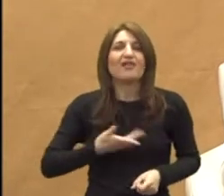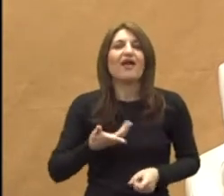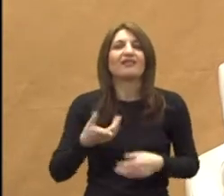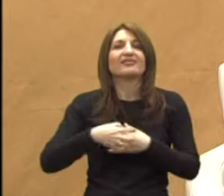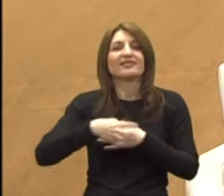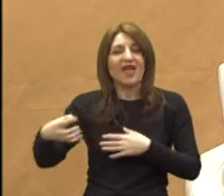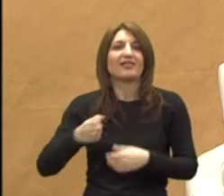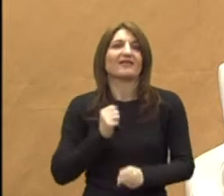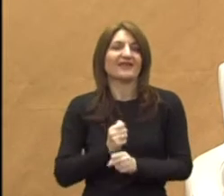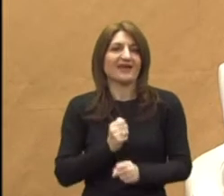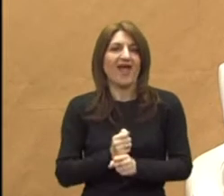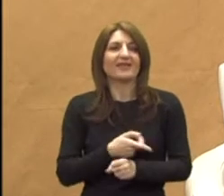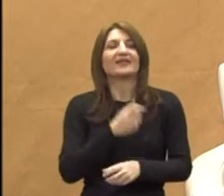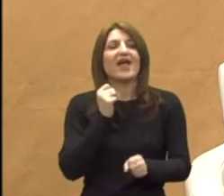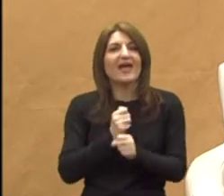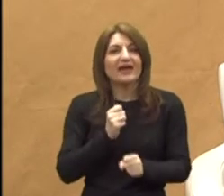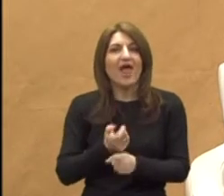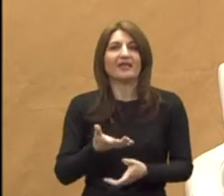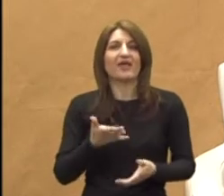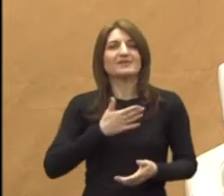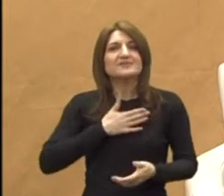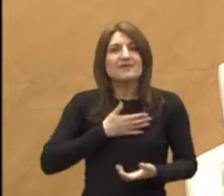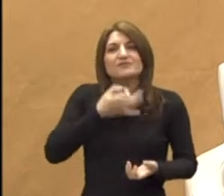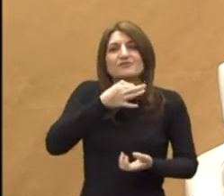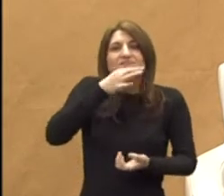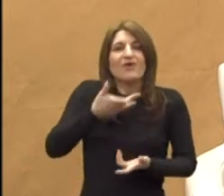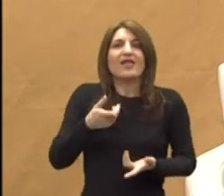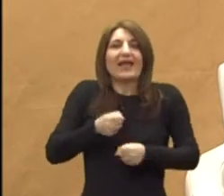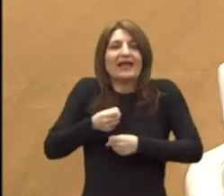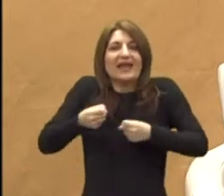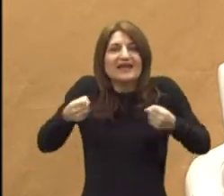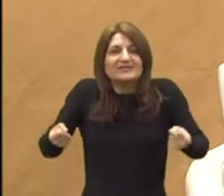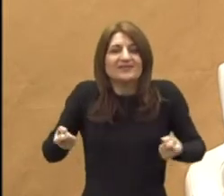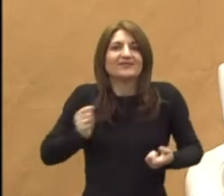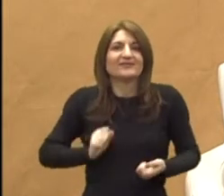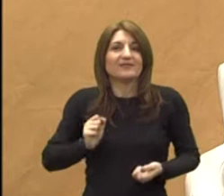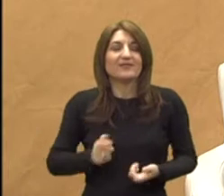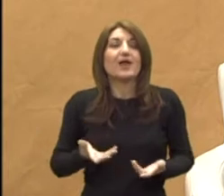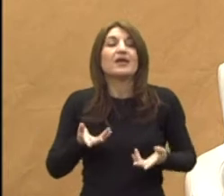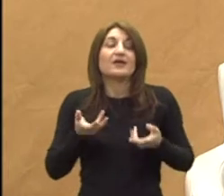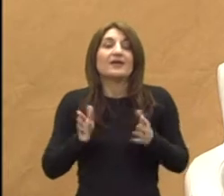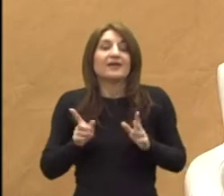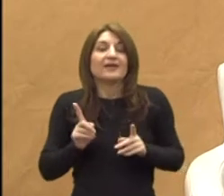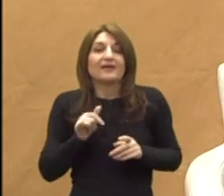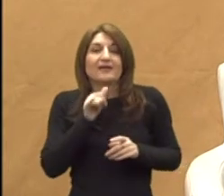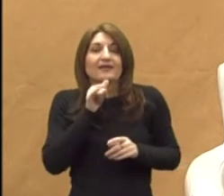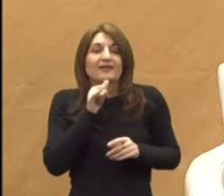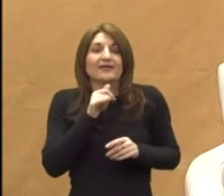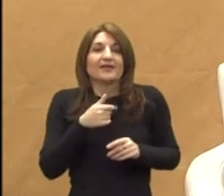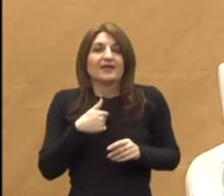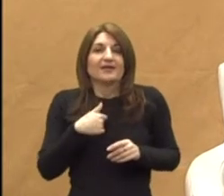rade na sebi. Trude se, razvijamo se. Eto, i možda bi mogli samo